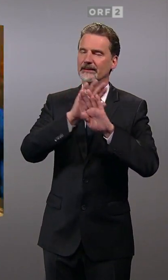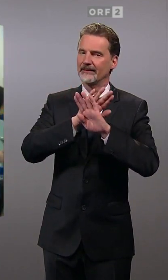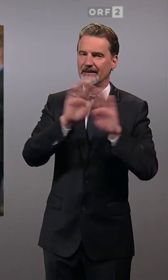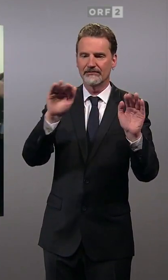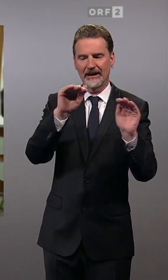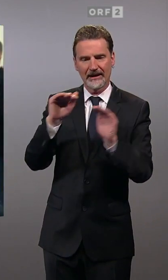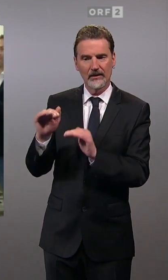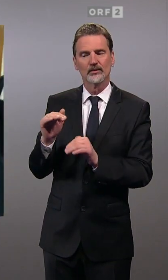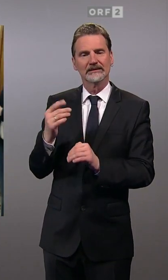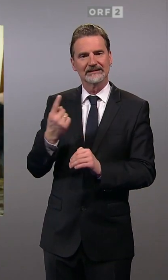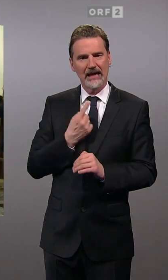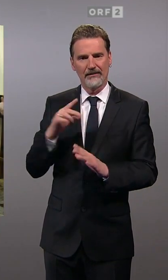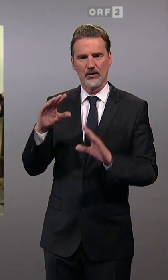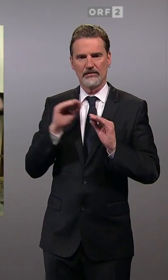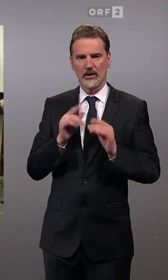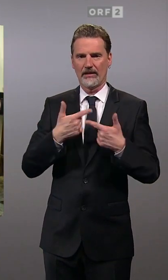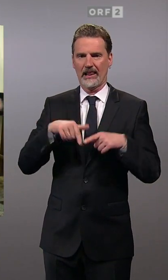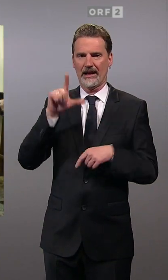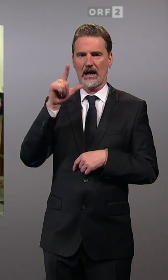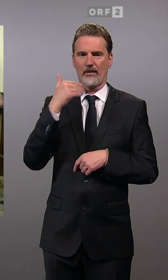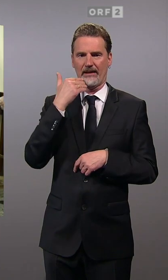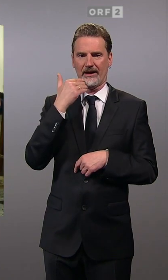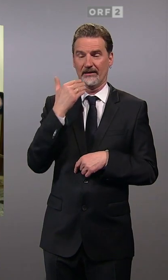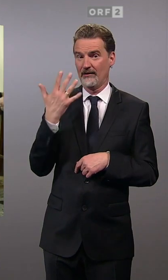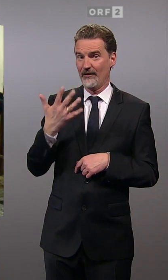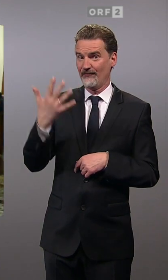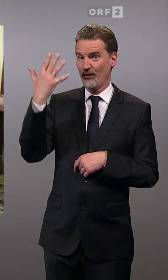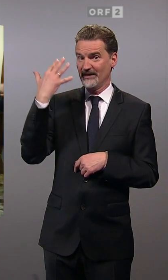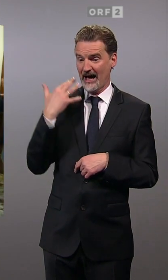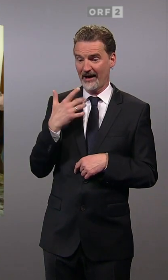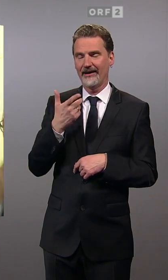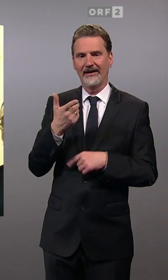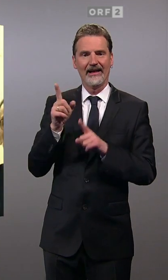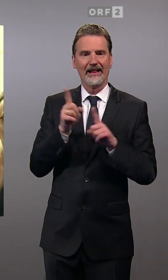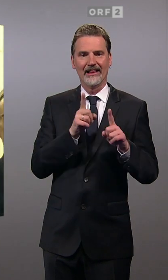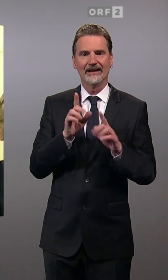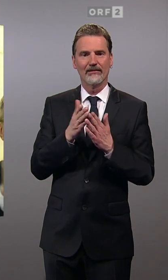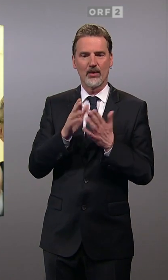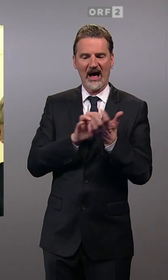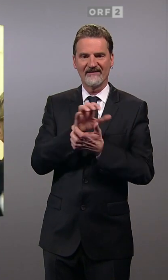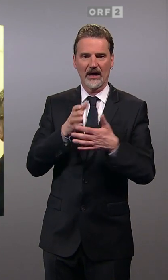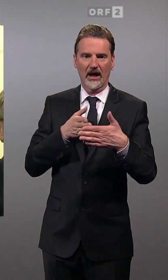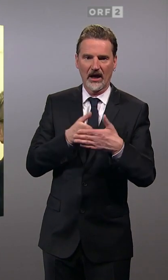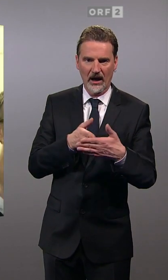anders als vor fünf Jahren, als ihn die Liederbuchaffäre gebremst hat, will er diesmal ganz nach vorne.